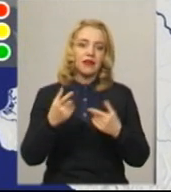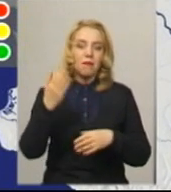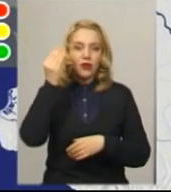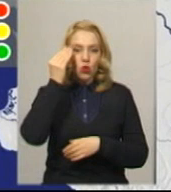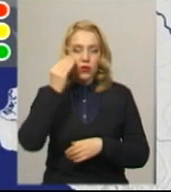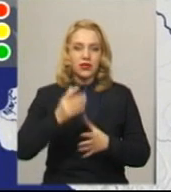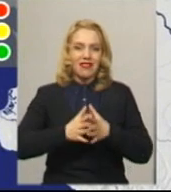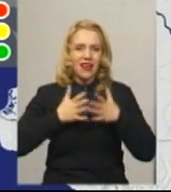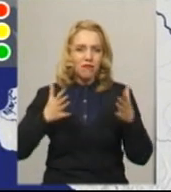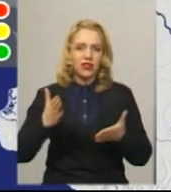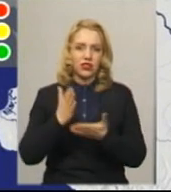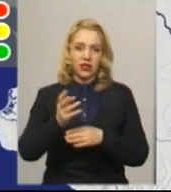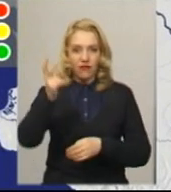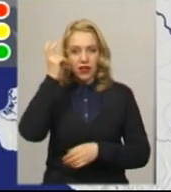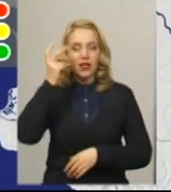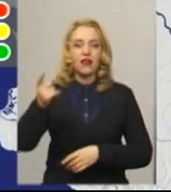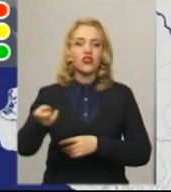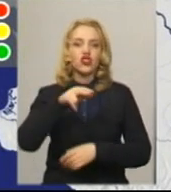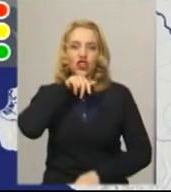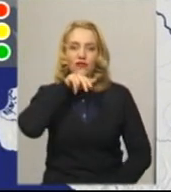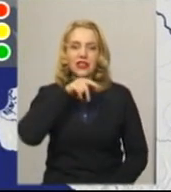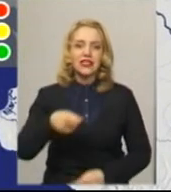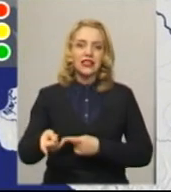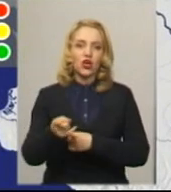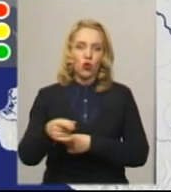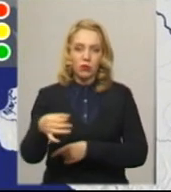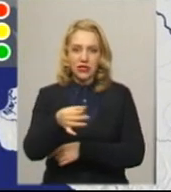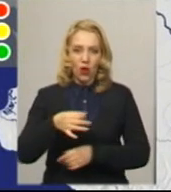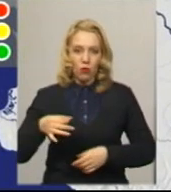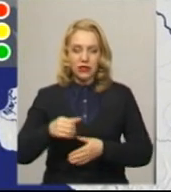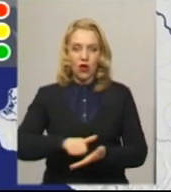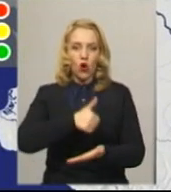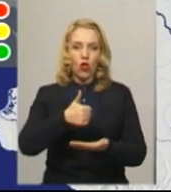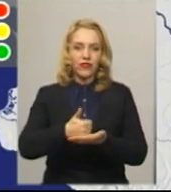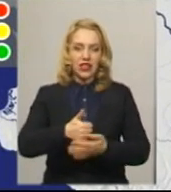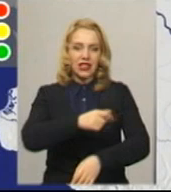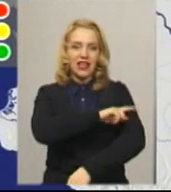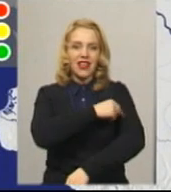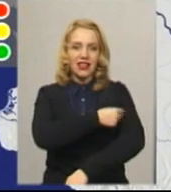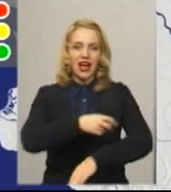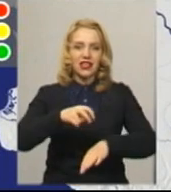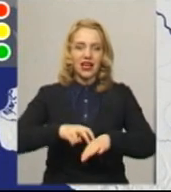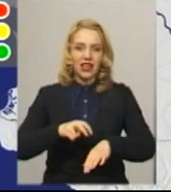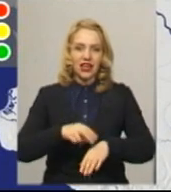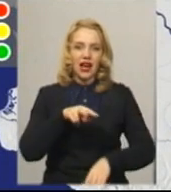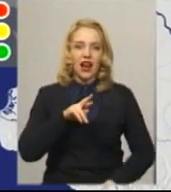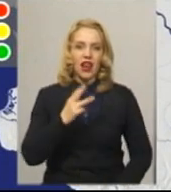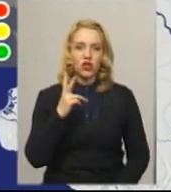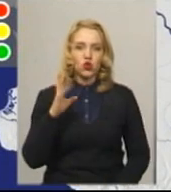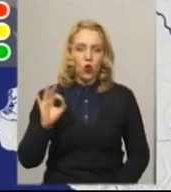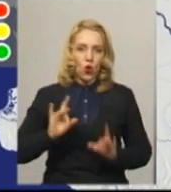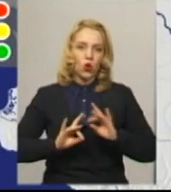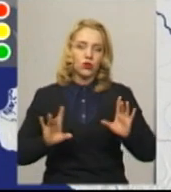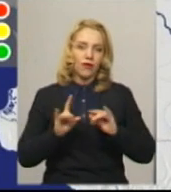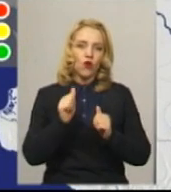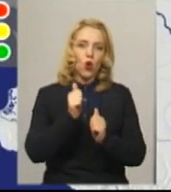інфікованих у Києві, Чернівецькій та Тернопільській областях. Головний санітарний лікар Віктор Ляшко розповів,